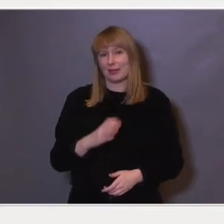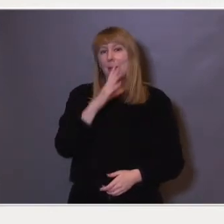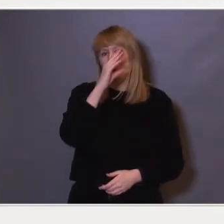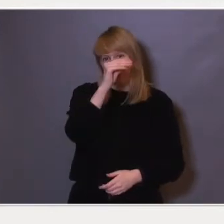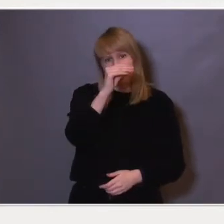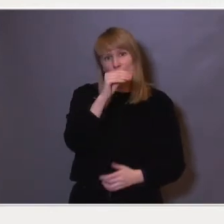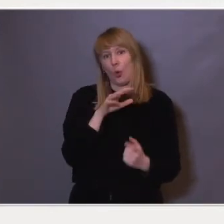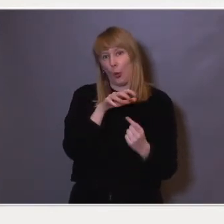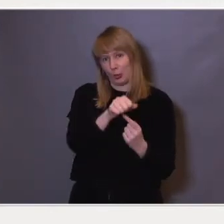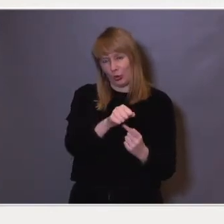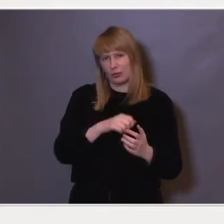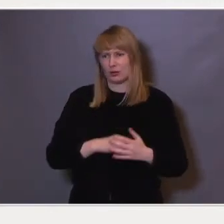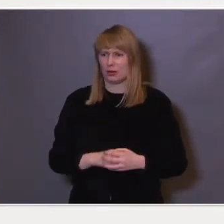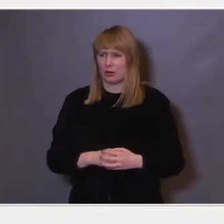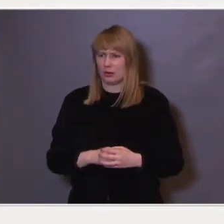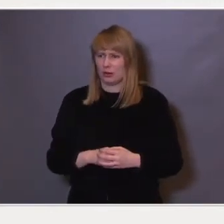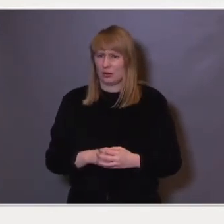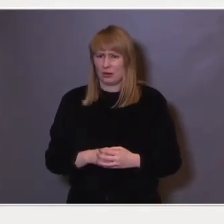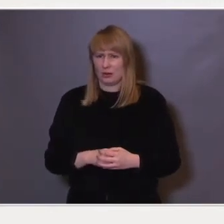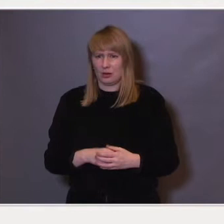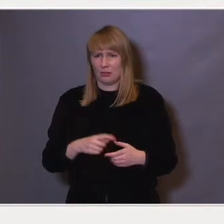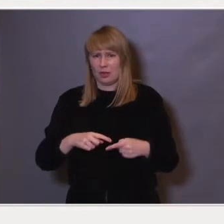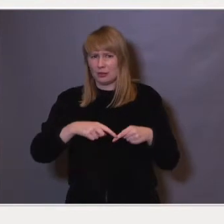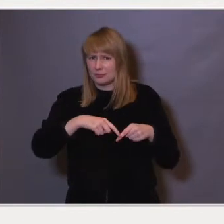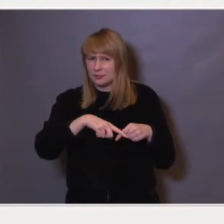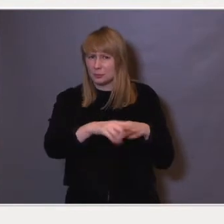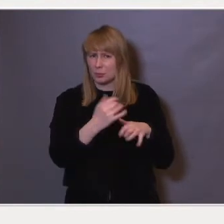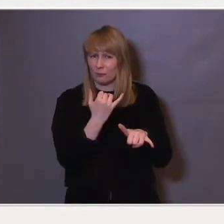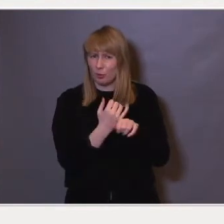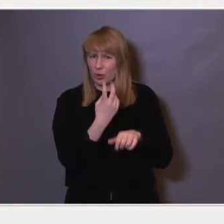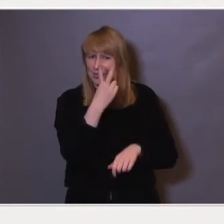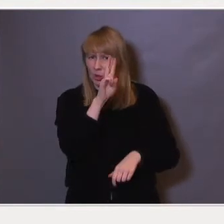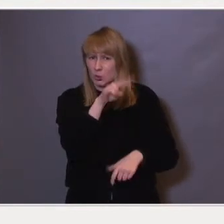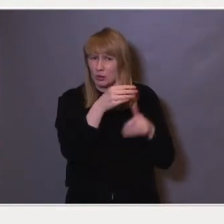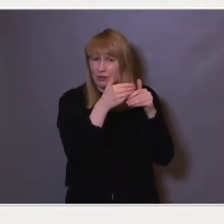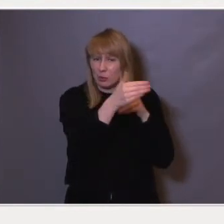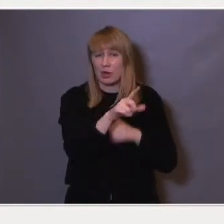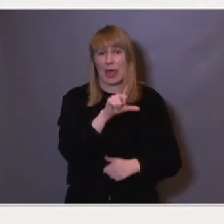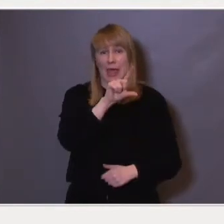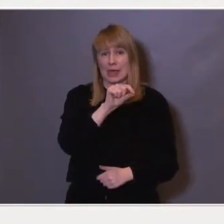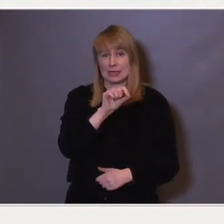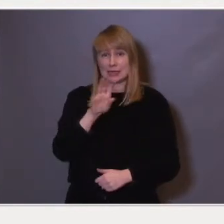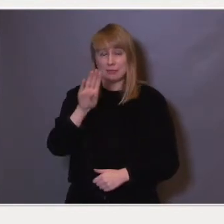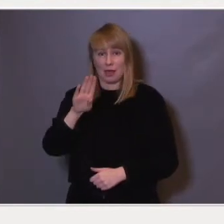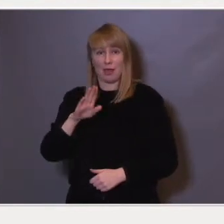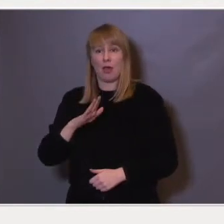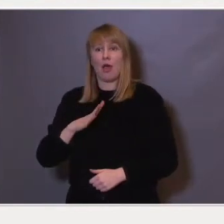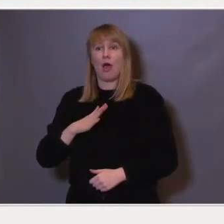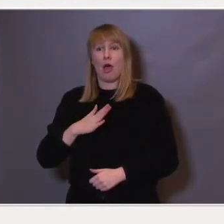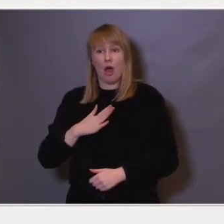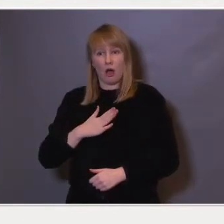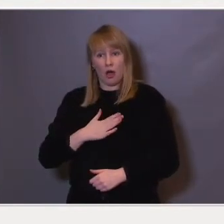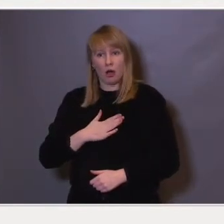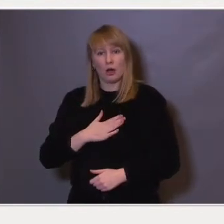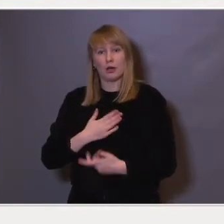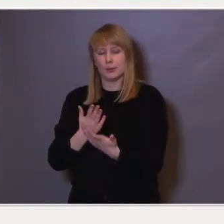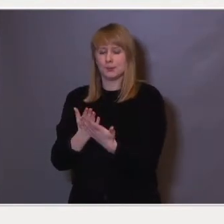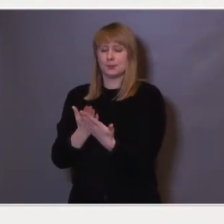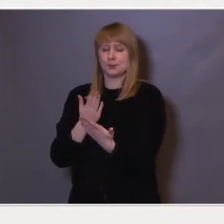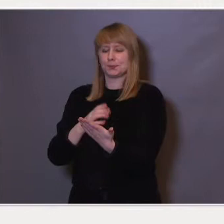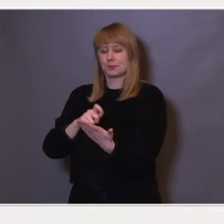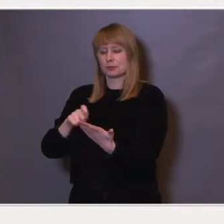menn. Men hvordan kommer dette til å se ut i årene fremover? SSB har gjort fremskrivninger